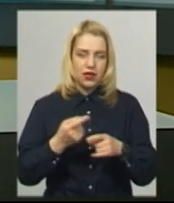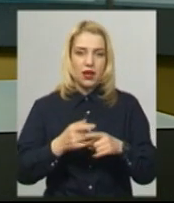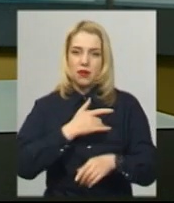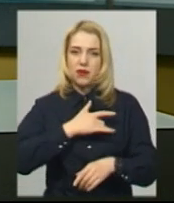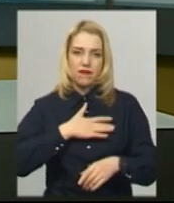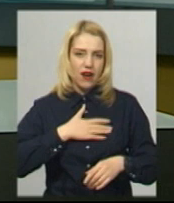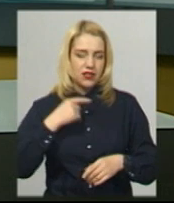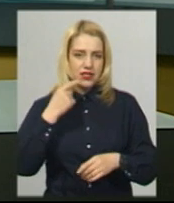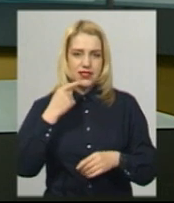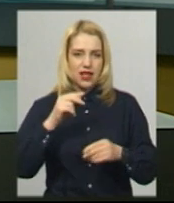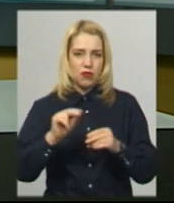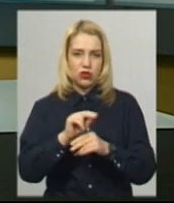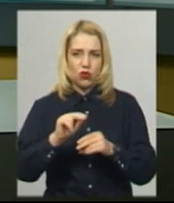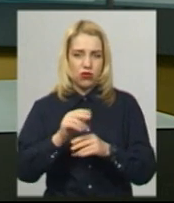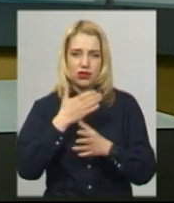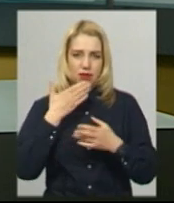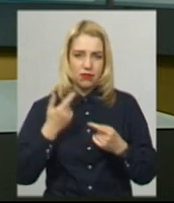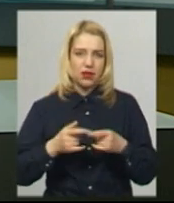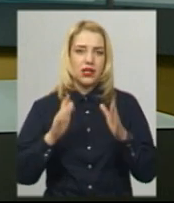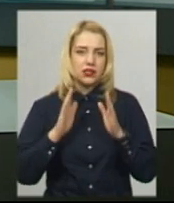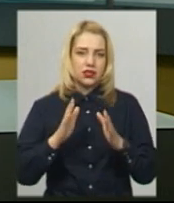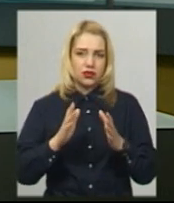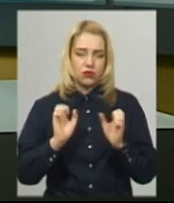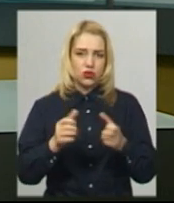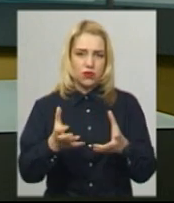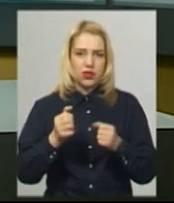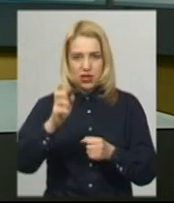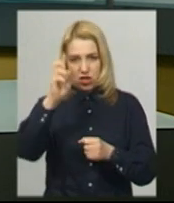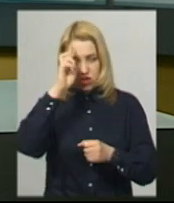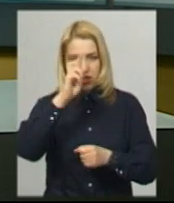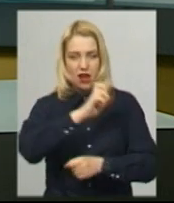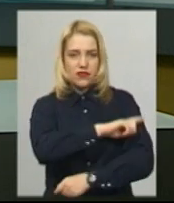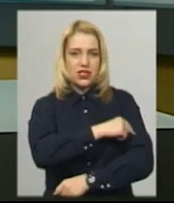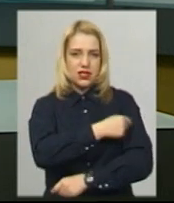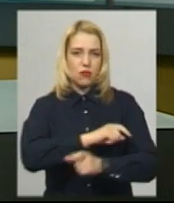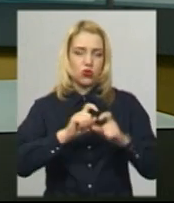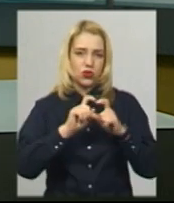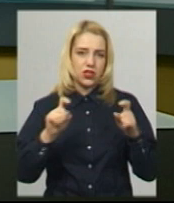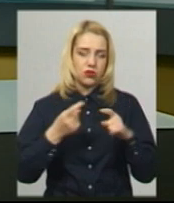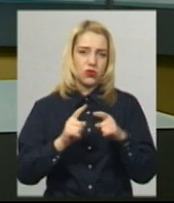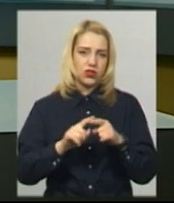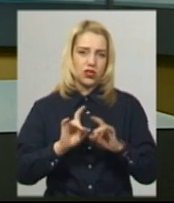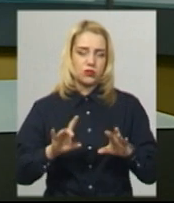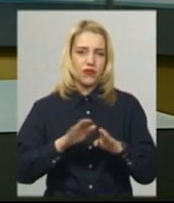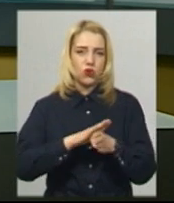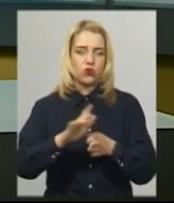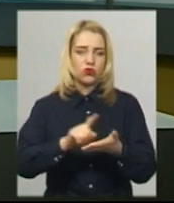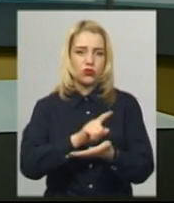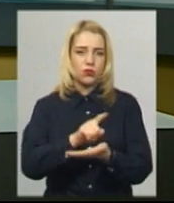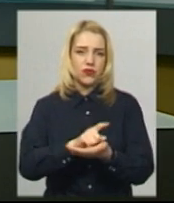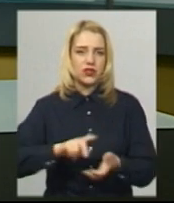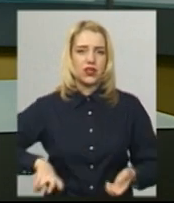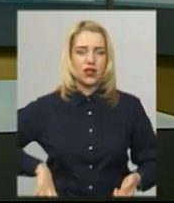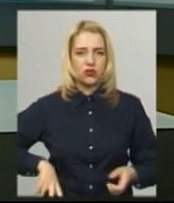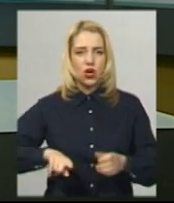не працюють. На прийом можна потрапити лише у державні стоматологічні клініки. Про це Суспільному розповів виконуючий обов'язки